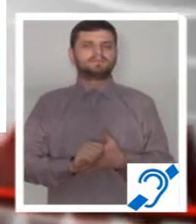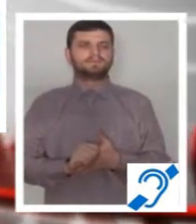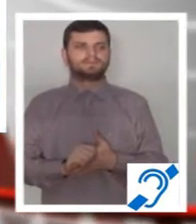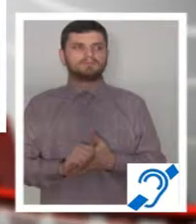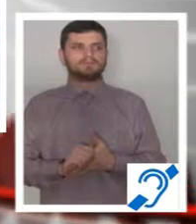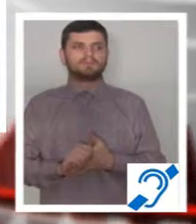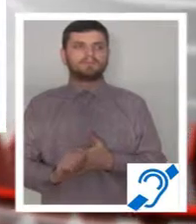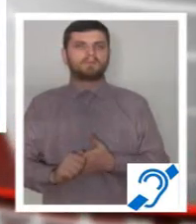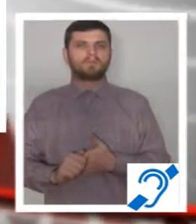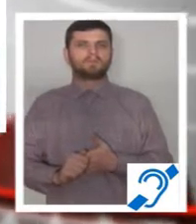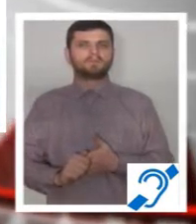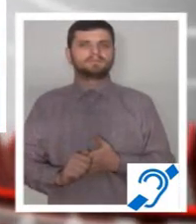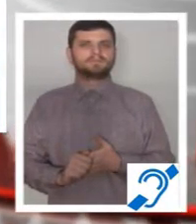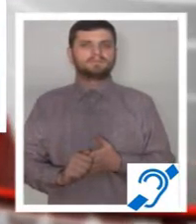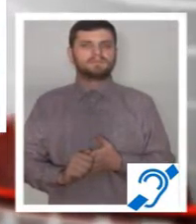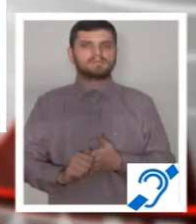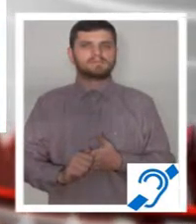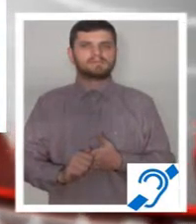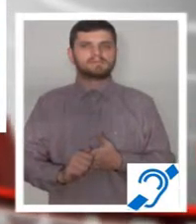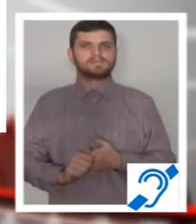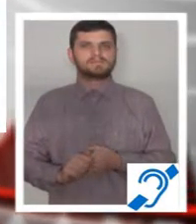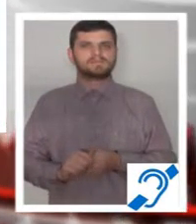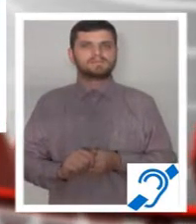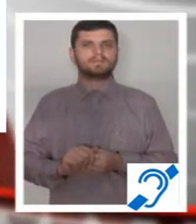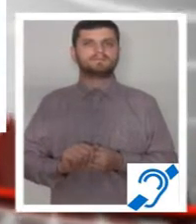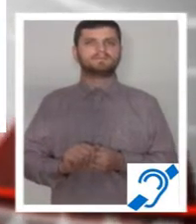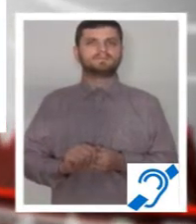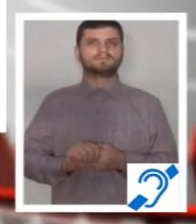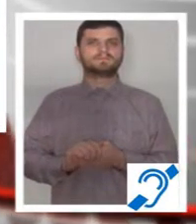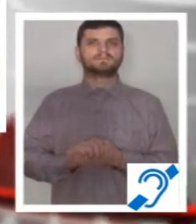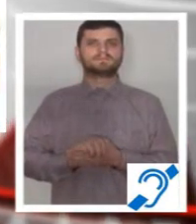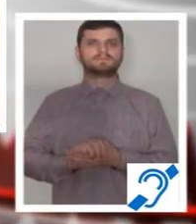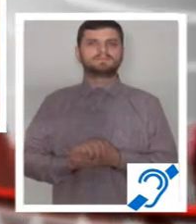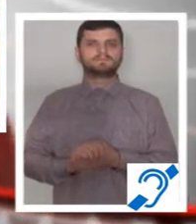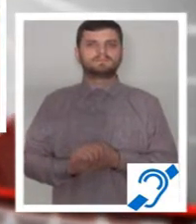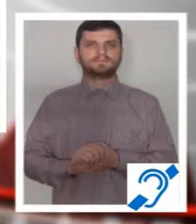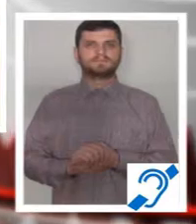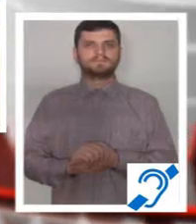semișuri, doar aia să a măcar. A la politii s-a întâmplat. Cum s-a întâmplat? Dezias, spune.